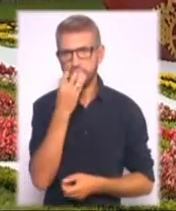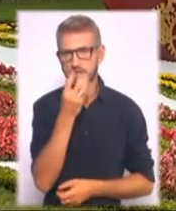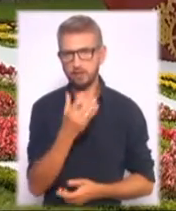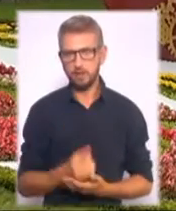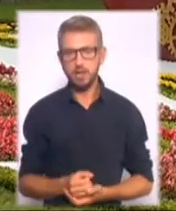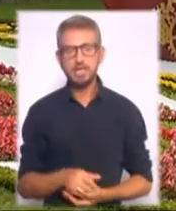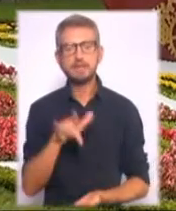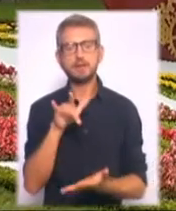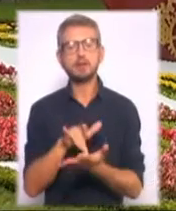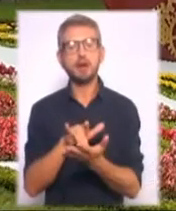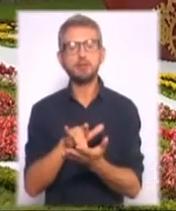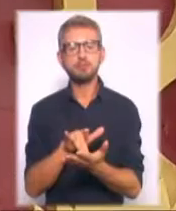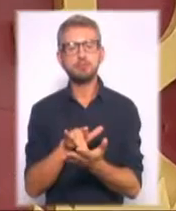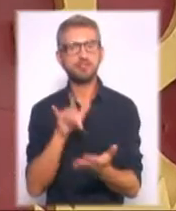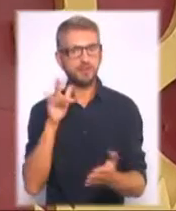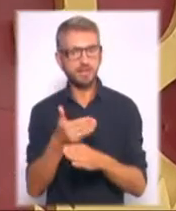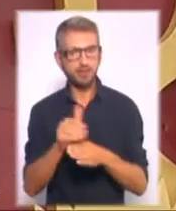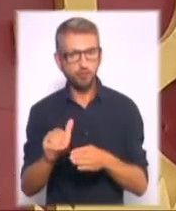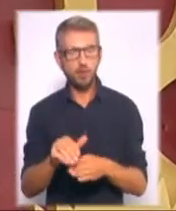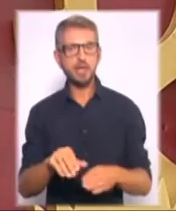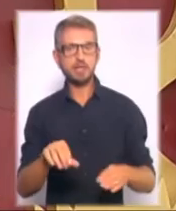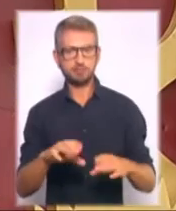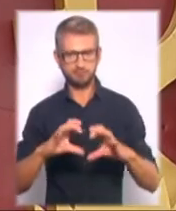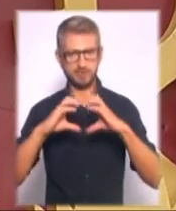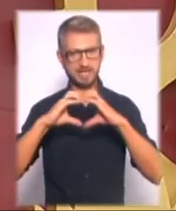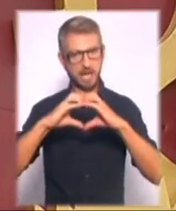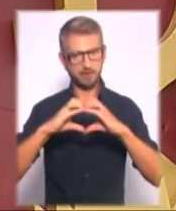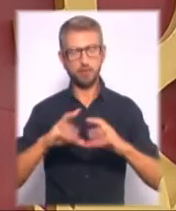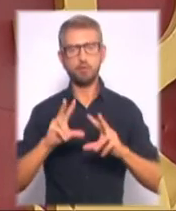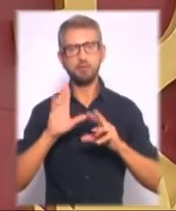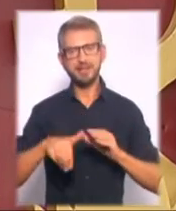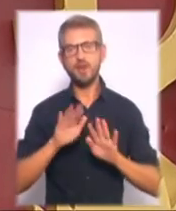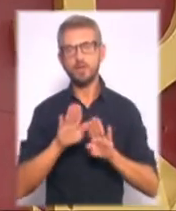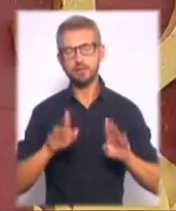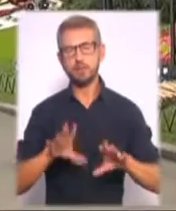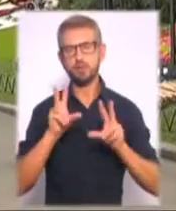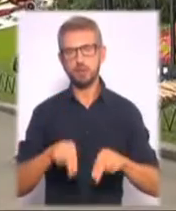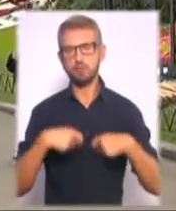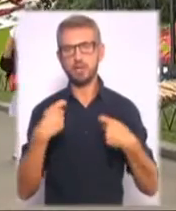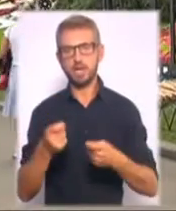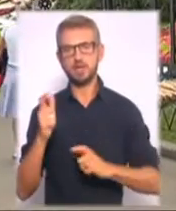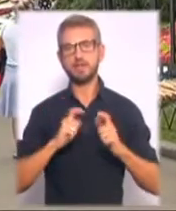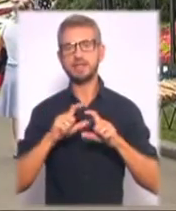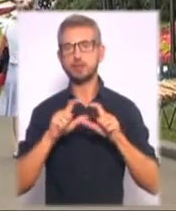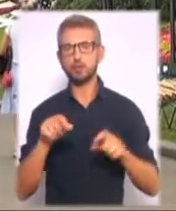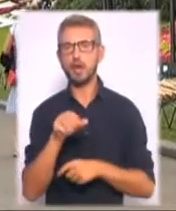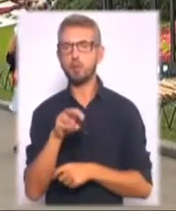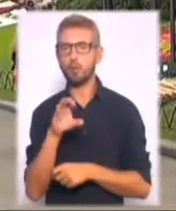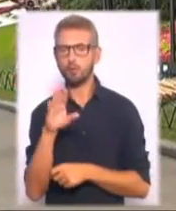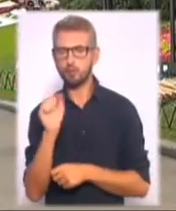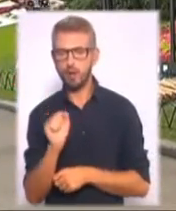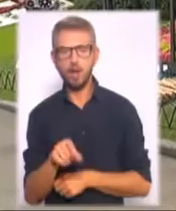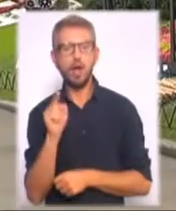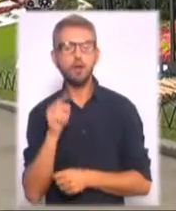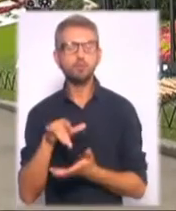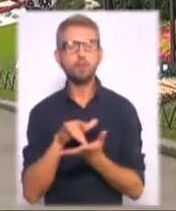Центральну частину – серце – після виставки обіцяють передати в Інститут Амосова. А ось тут подорож справжнім фільмом. Арт-композицію